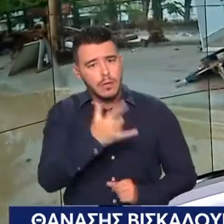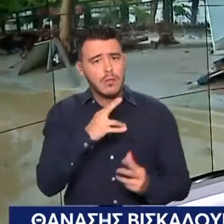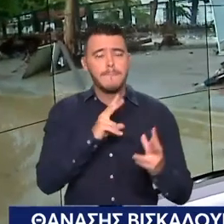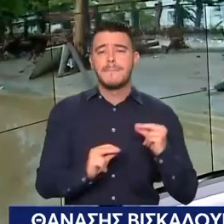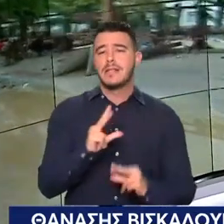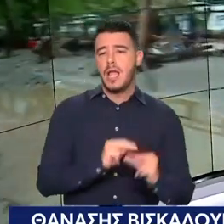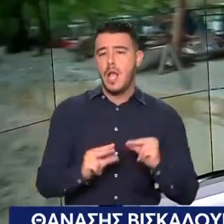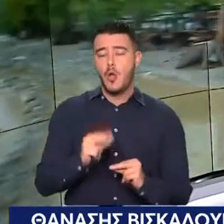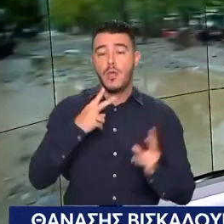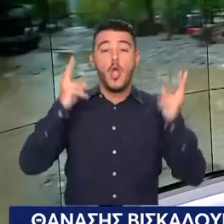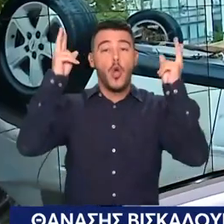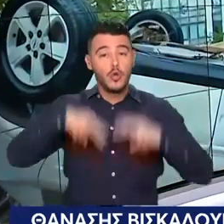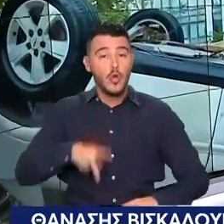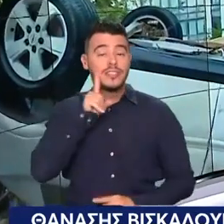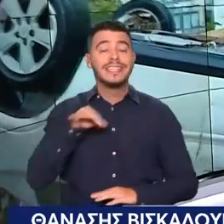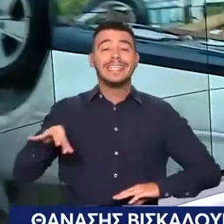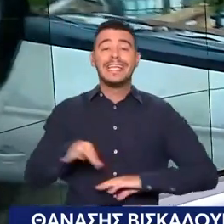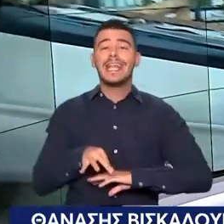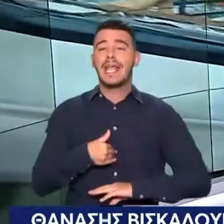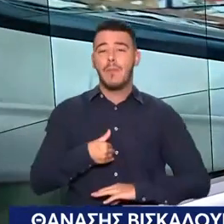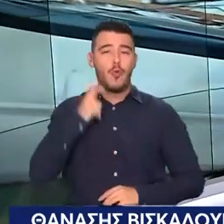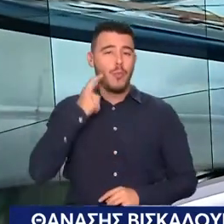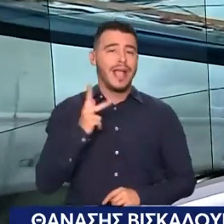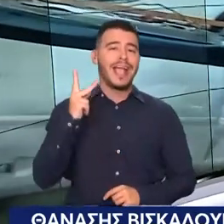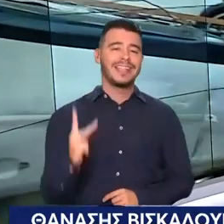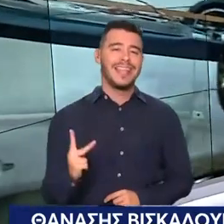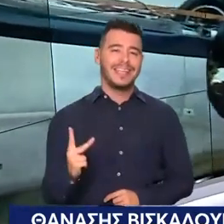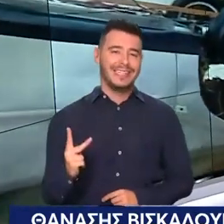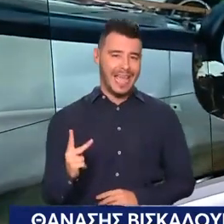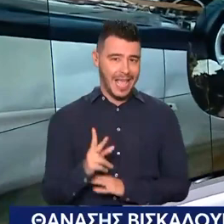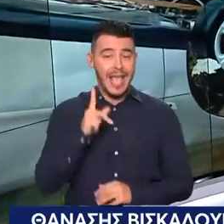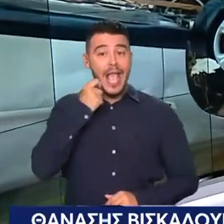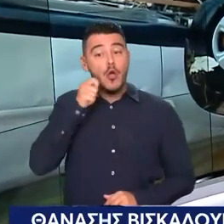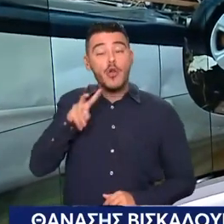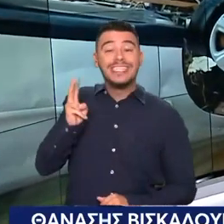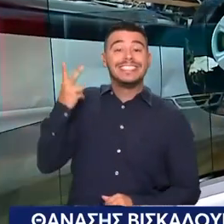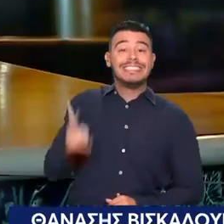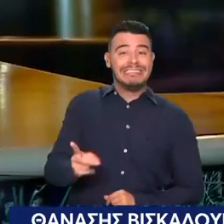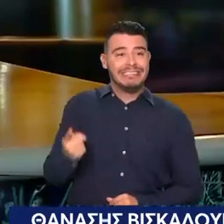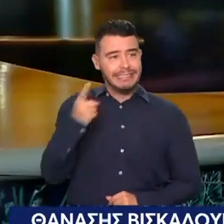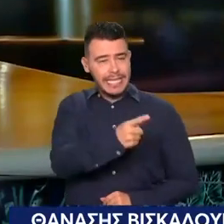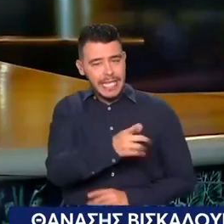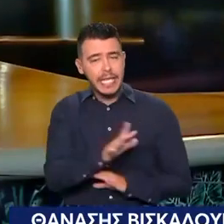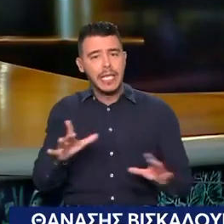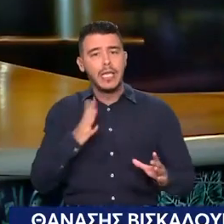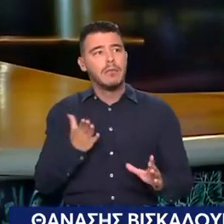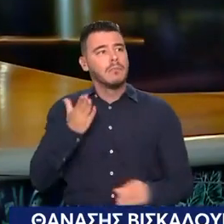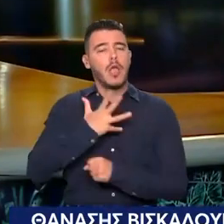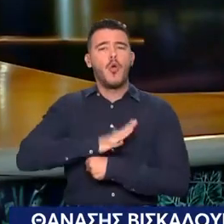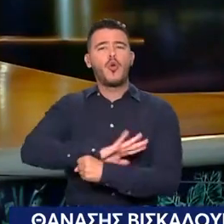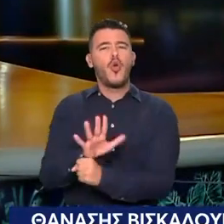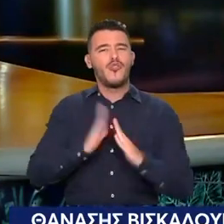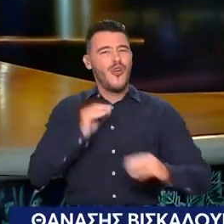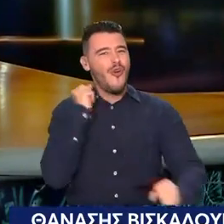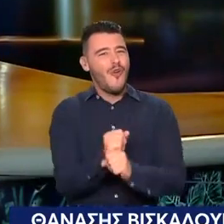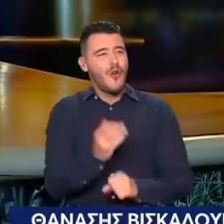Όταν γνώρισα τη γυναίκα μου την Κατερίνα Και είναι ένα χωριό που το αγαπάει πάρα πολύ Ο γιος μου ο Ιερόνιμος Είμαι συνέχεια εκεί χειμώνα καλοκαίρι Όλο τον κόβιτ τον έζησα και ένα μισή